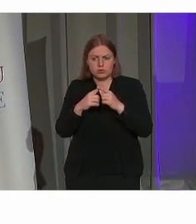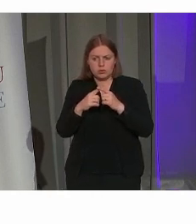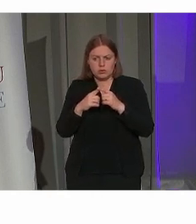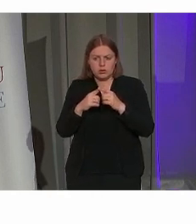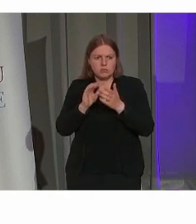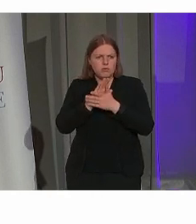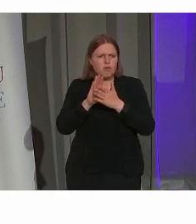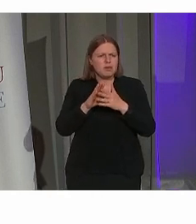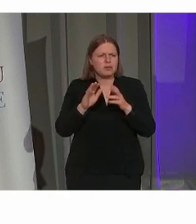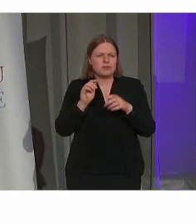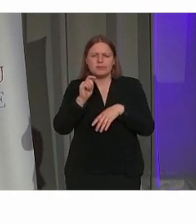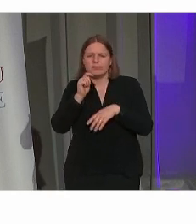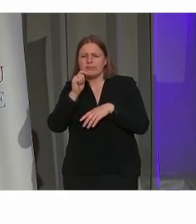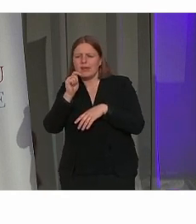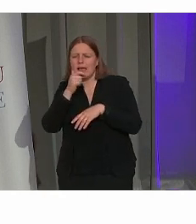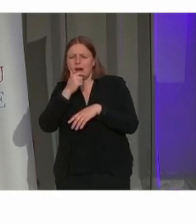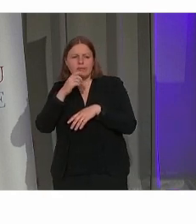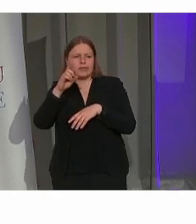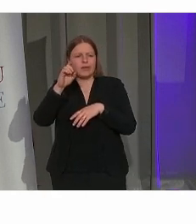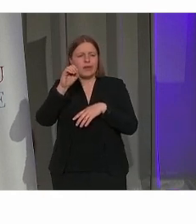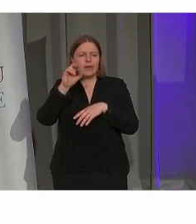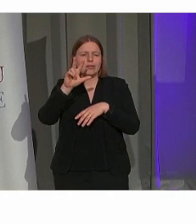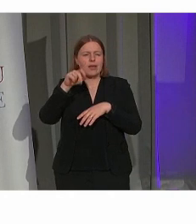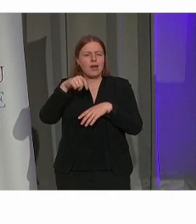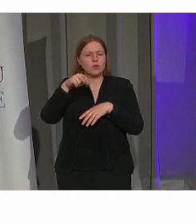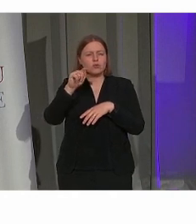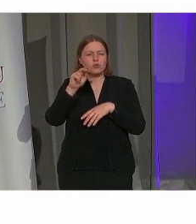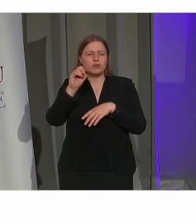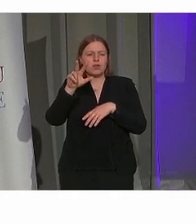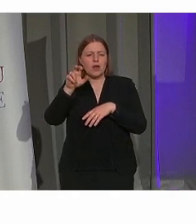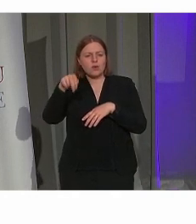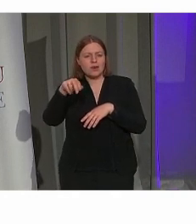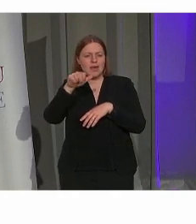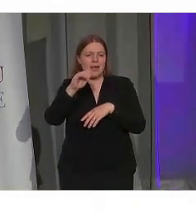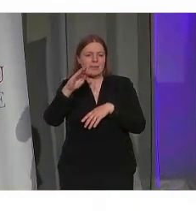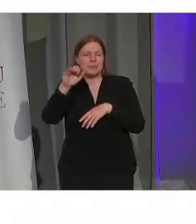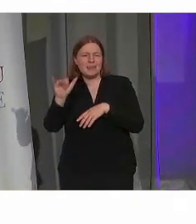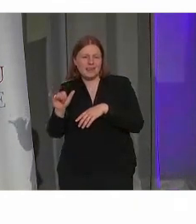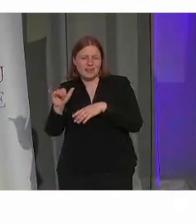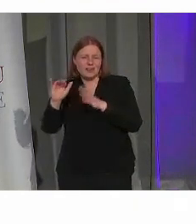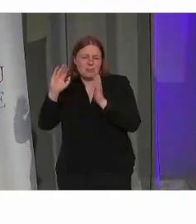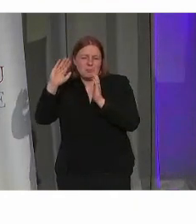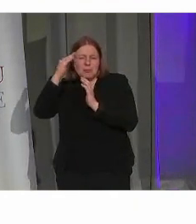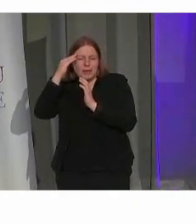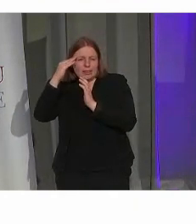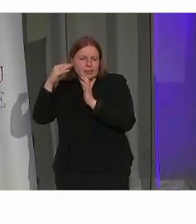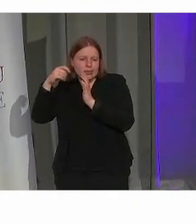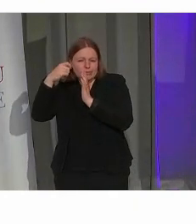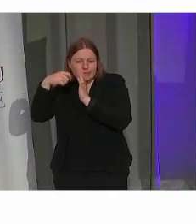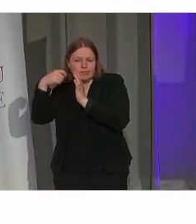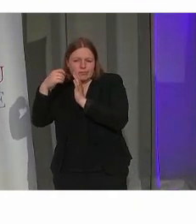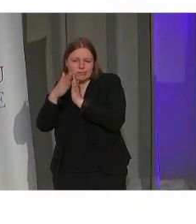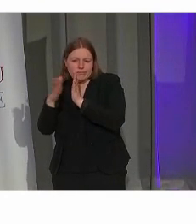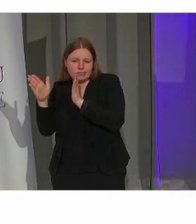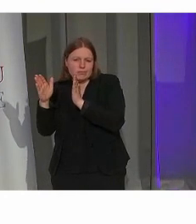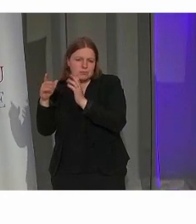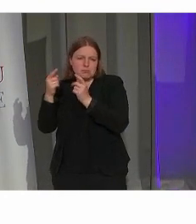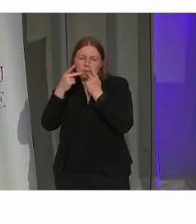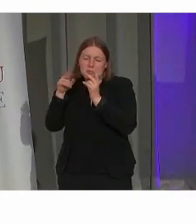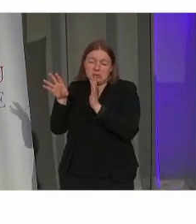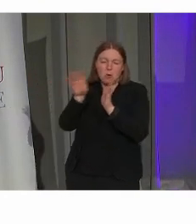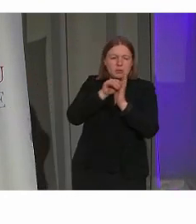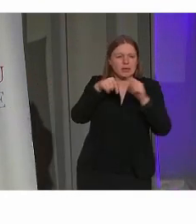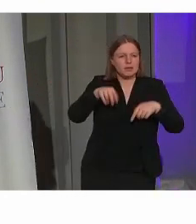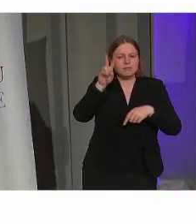Downton Abbey in Vlaanderen en daar een stukje narratief van te gaan maken. Tweede voorbeeld, om kort even aan te